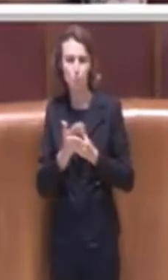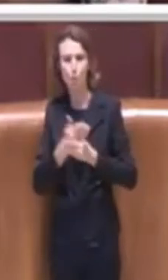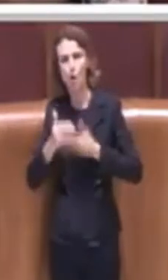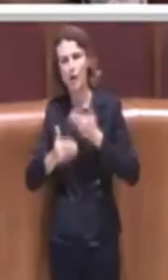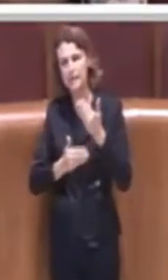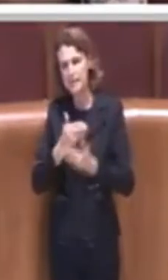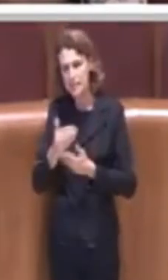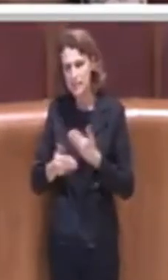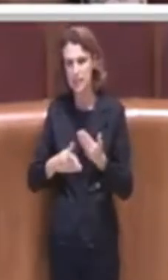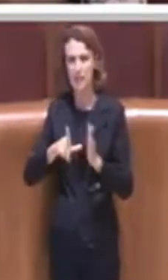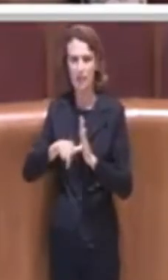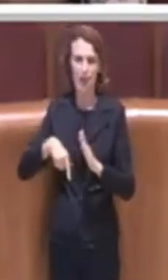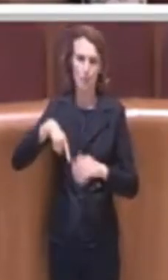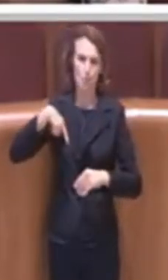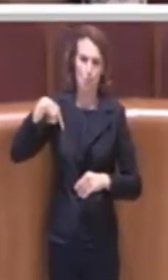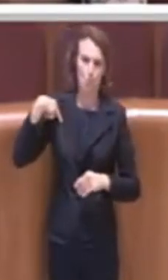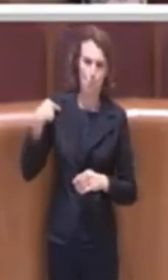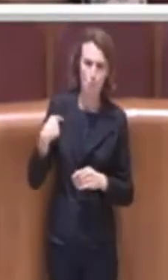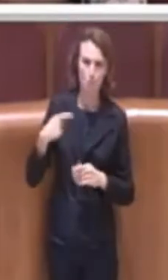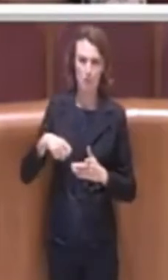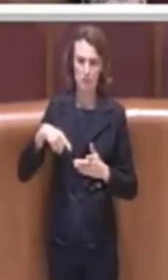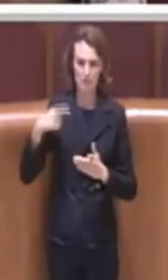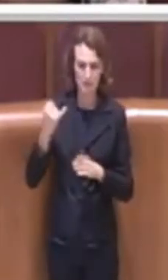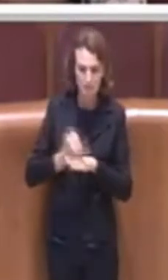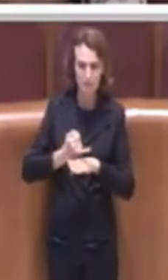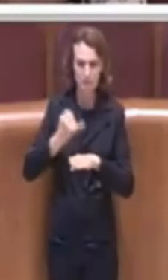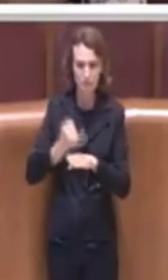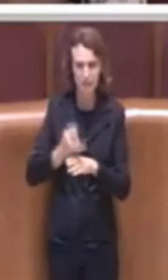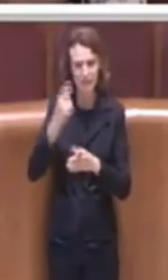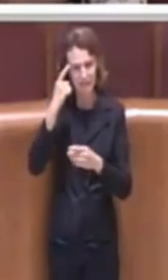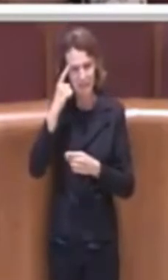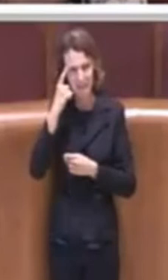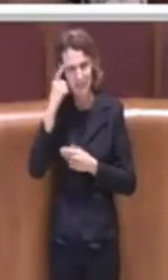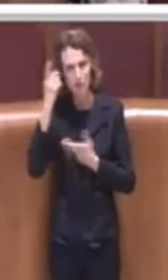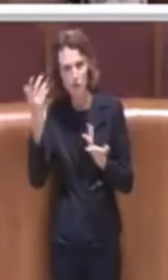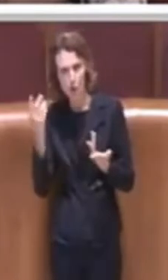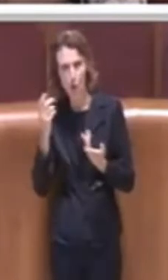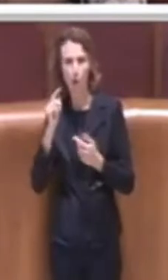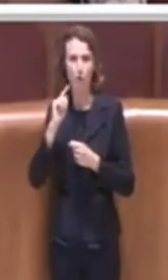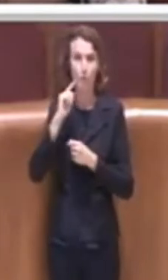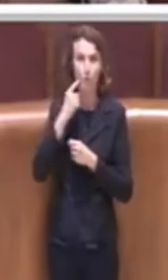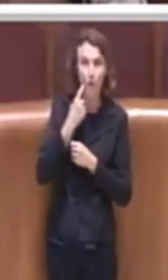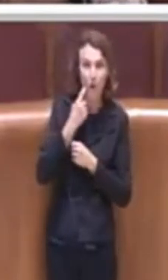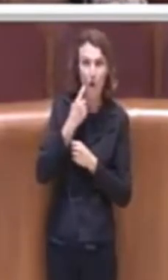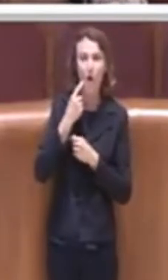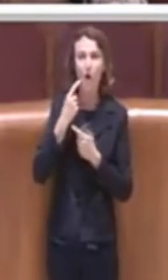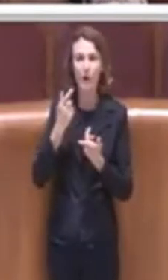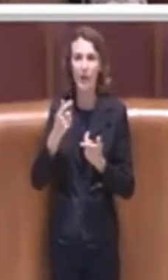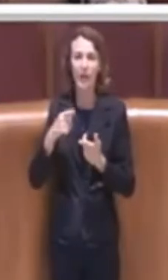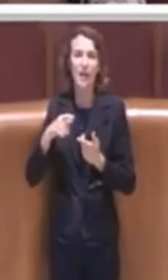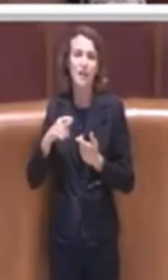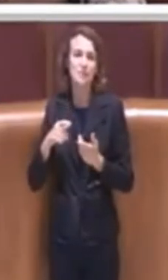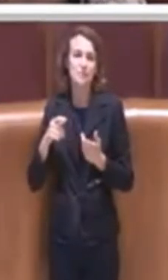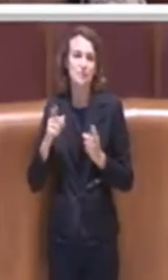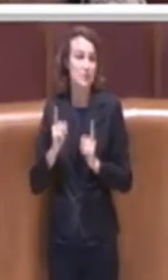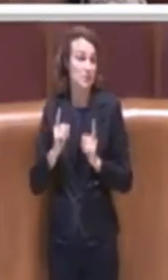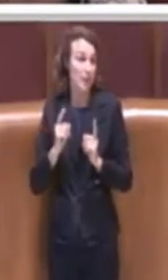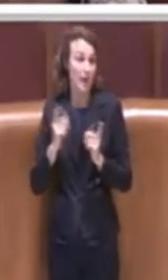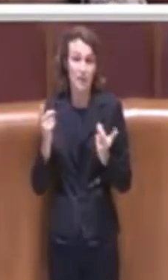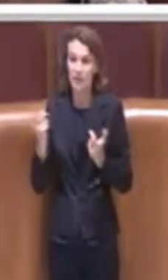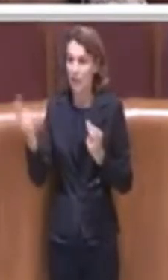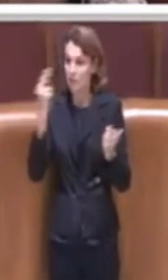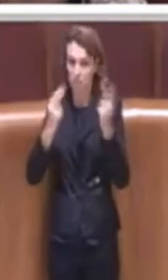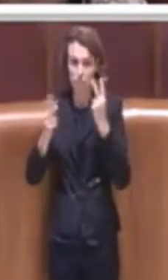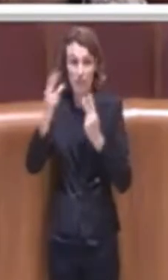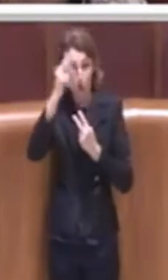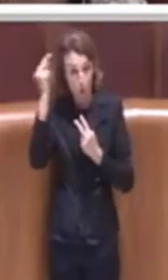rallentano quelli che possono essere le intenzioni o le buone intenzioni, ammesso che poi si riconosca una buona essere,